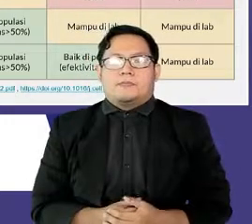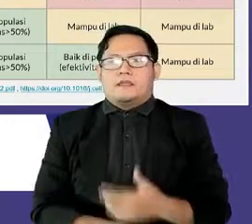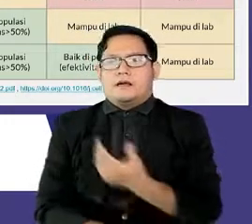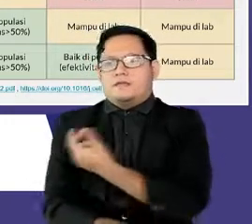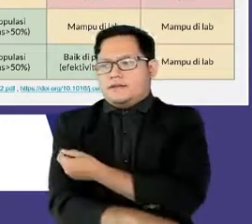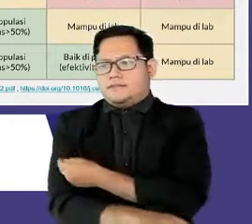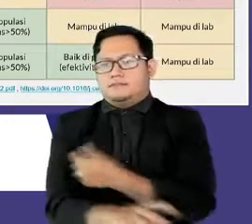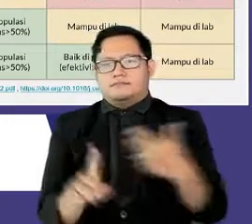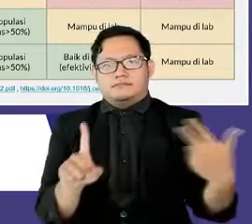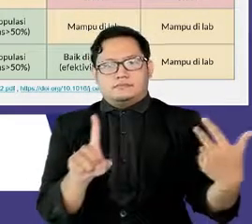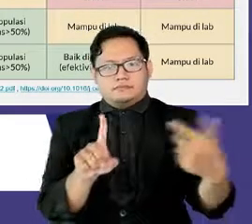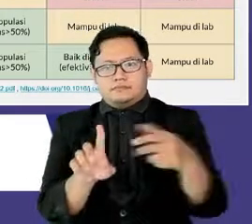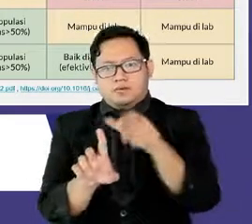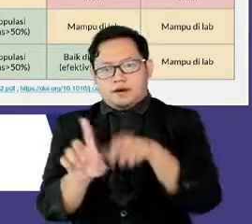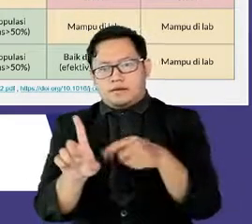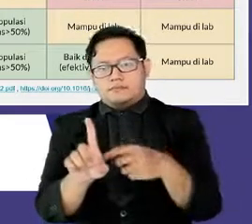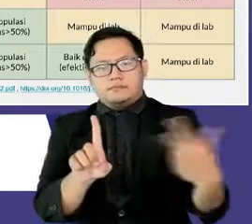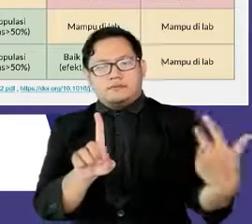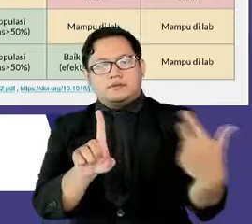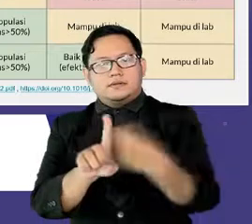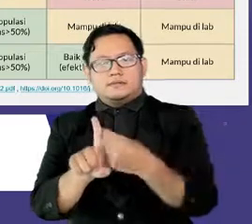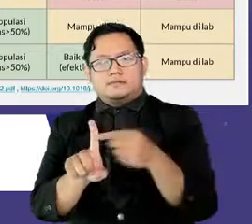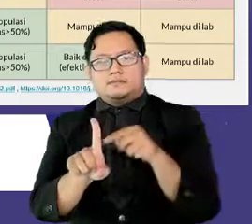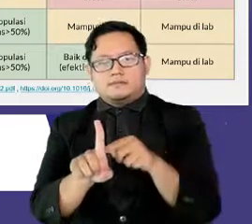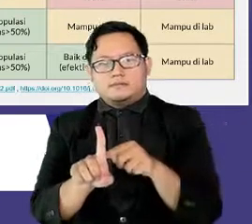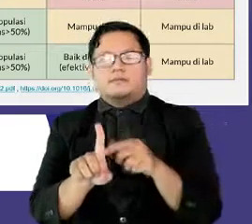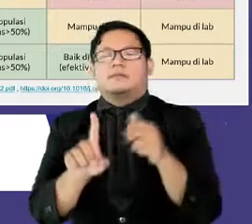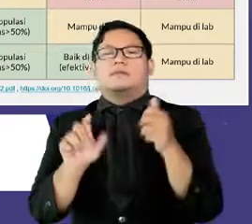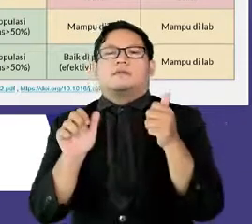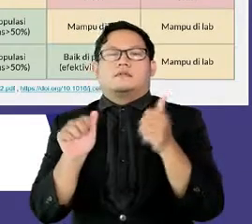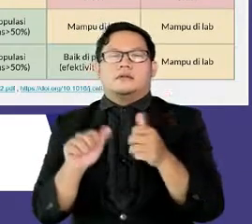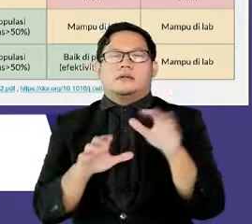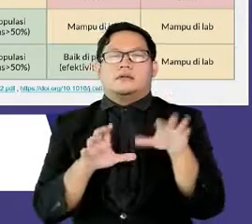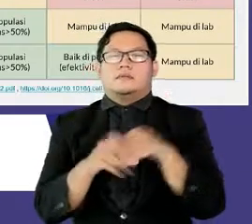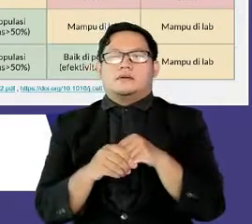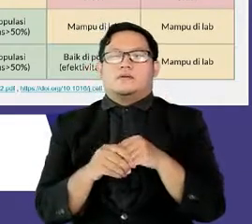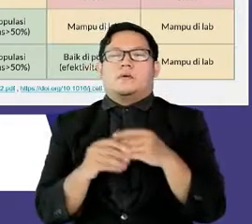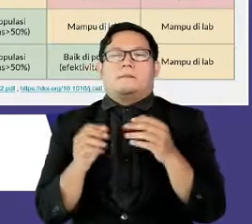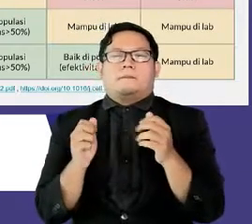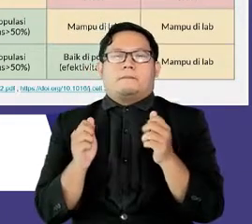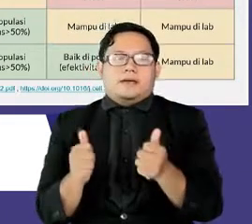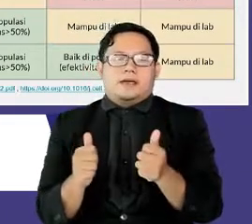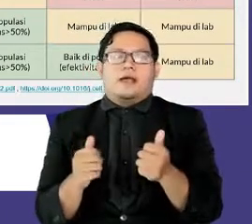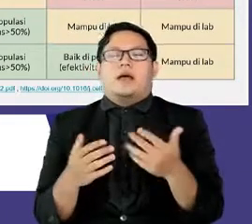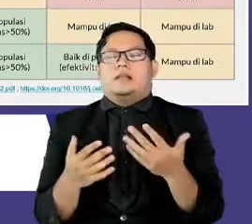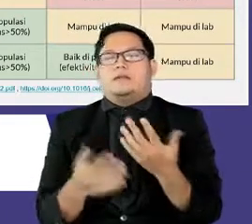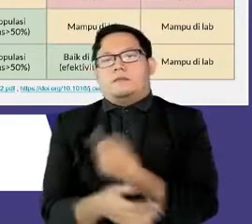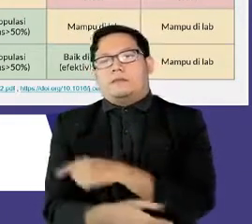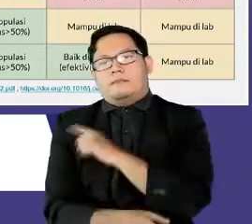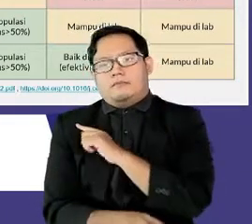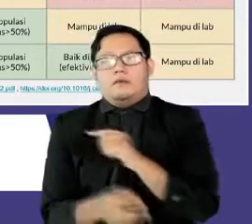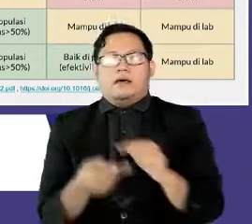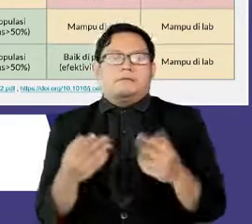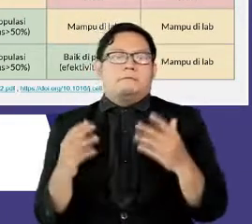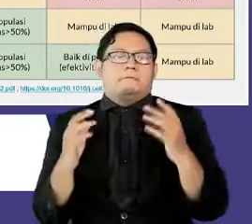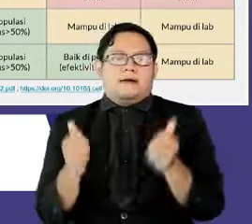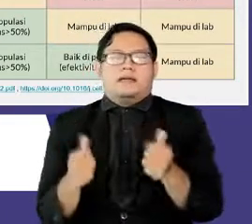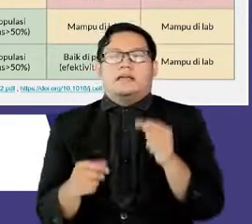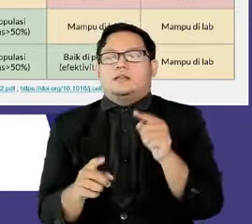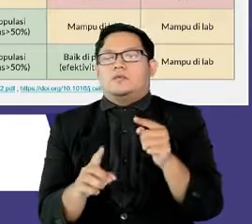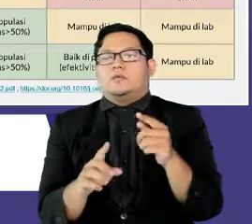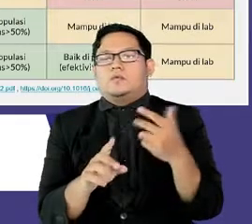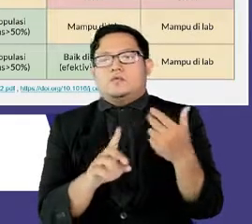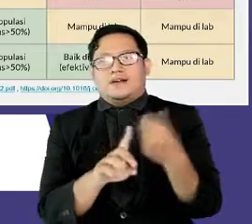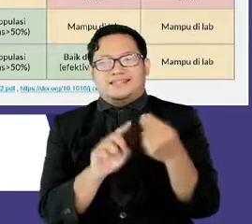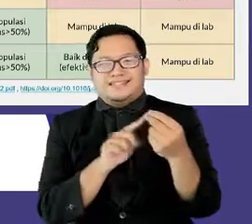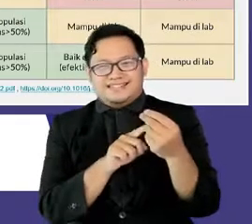tetap memberikan kemampuan pembentukan kekebalan yang tergolong baik atau mampu baik berdasarkan hasil uji lab,